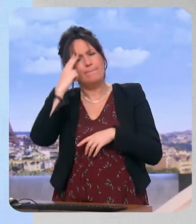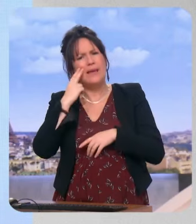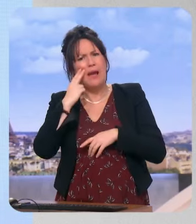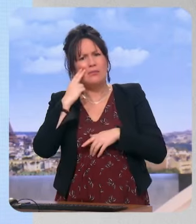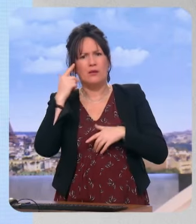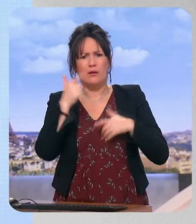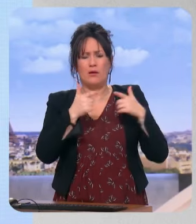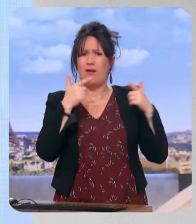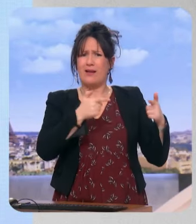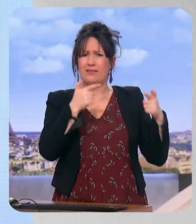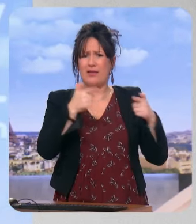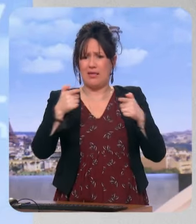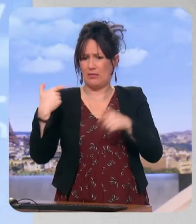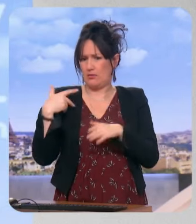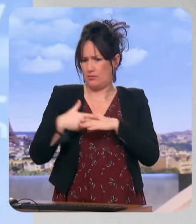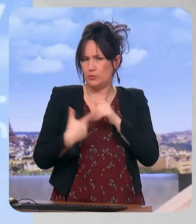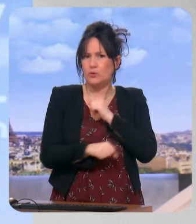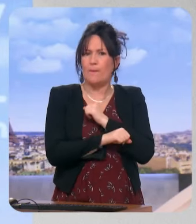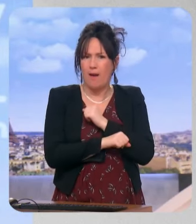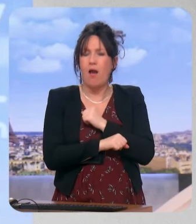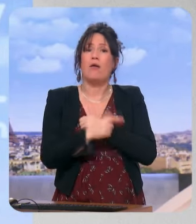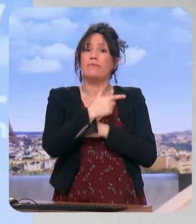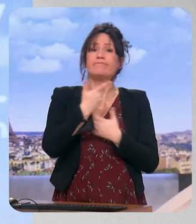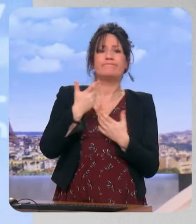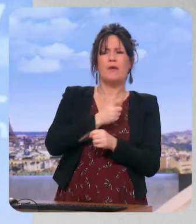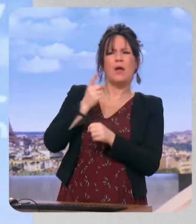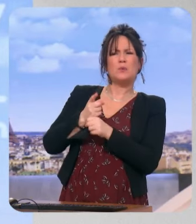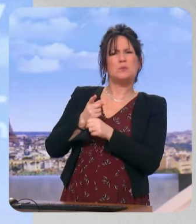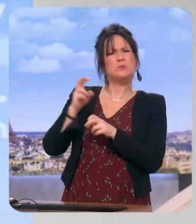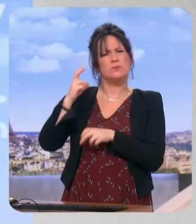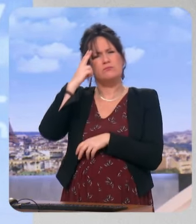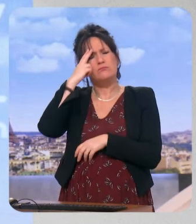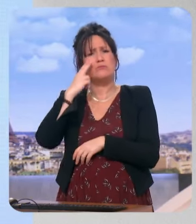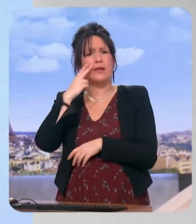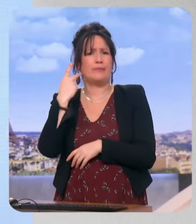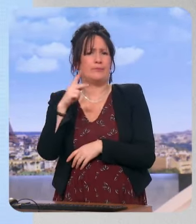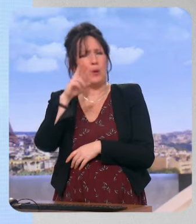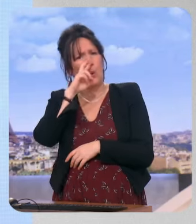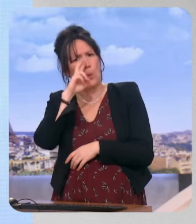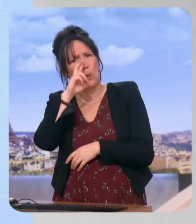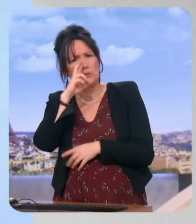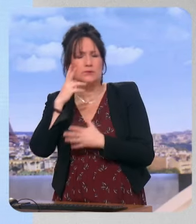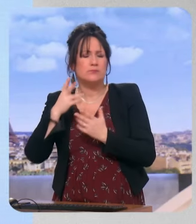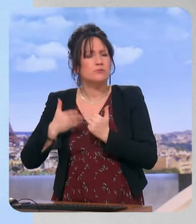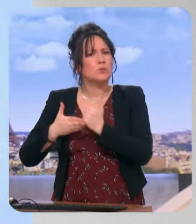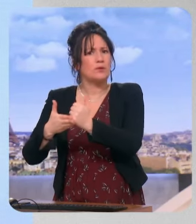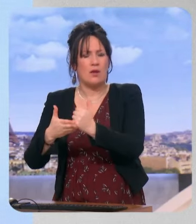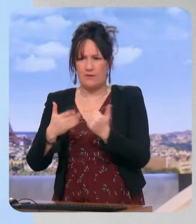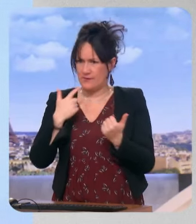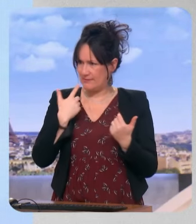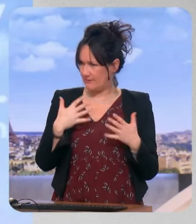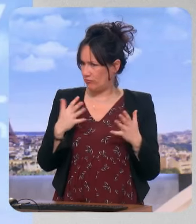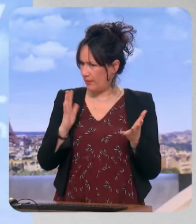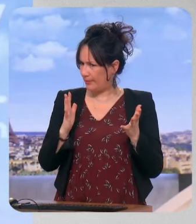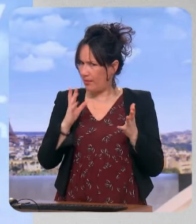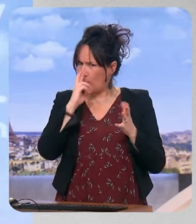cyberattaque d'une ampleur inédite en début de semaine. Ils pointent du doigt notamment des hackers pro-russes. Est-ce qu'on n'est pas déjà dans le viseur de la Russie ? Non, mais